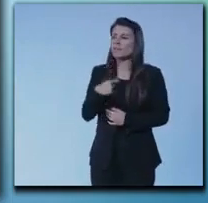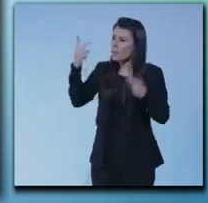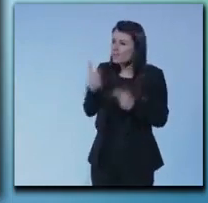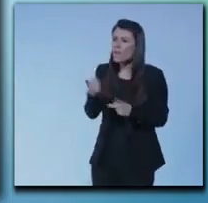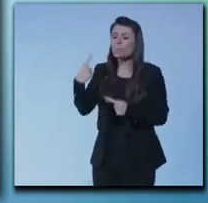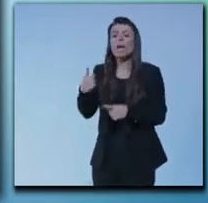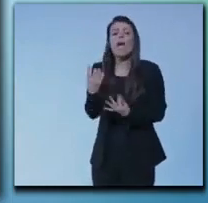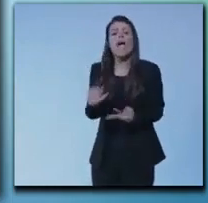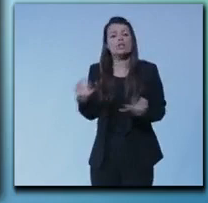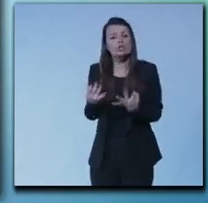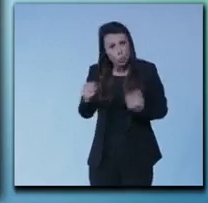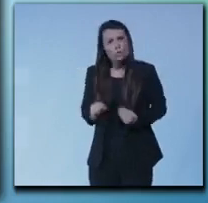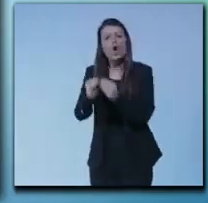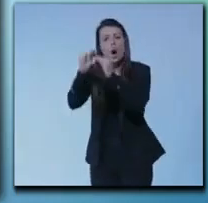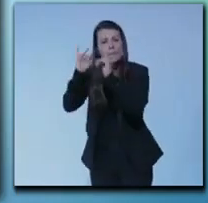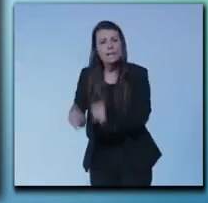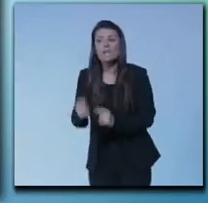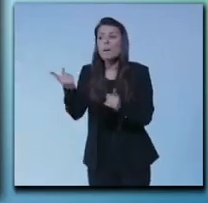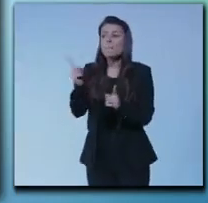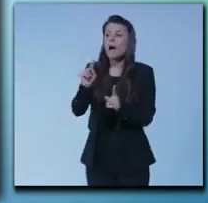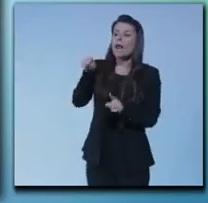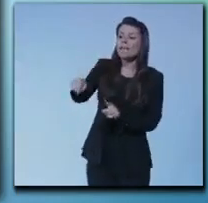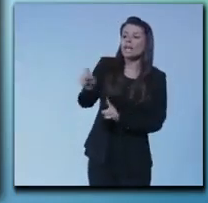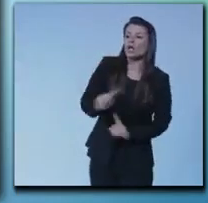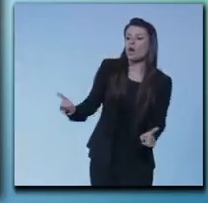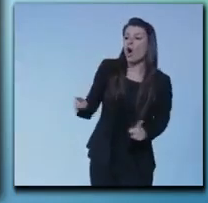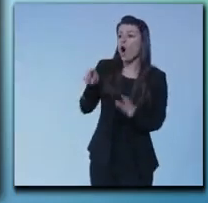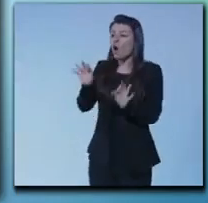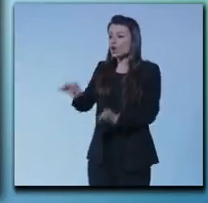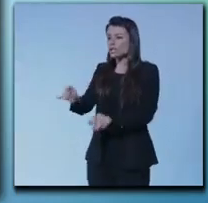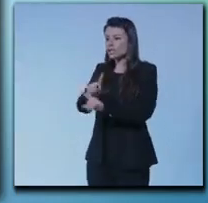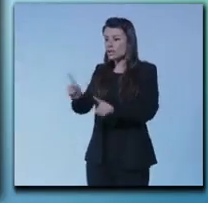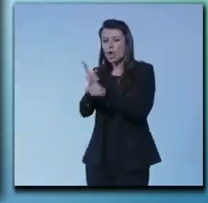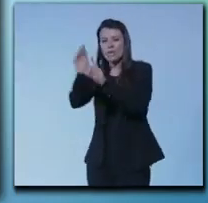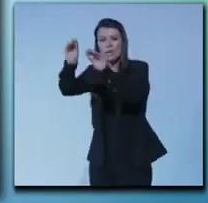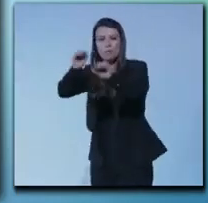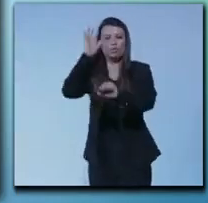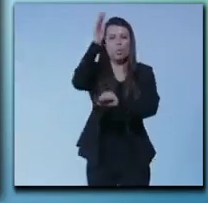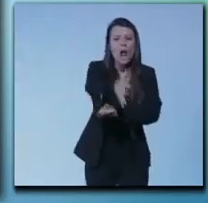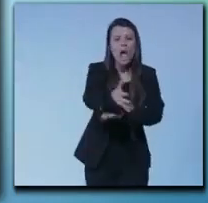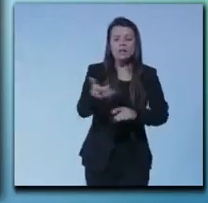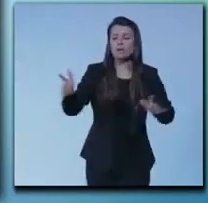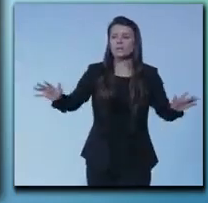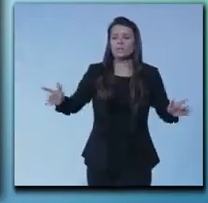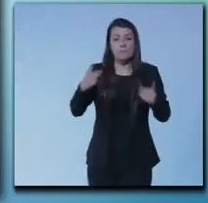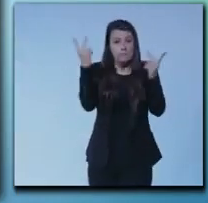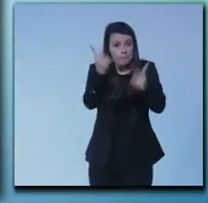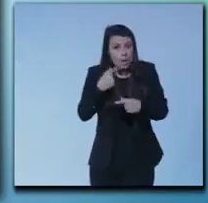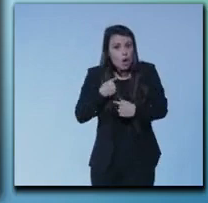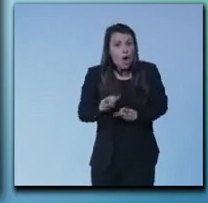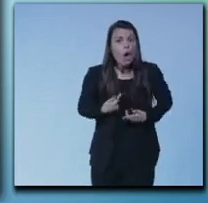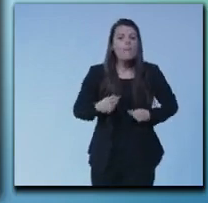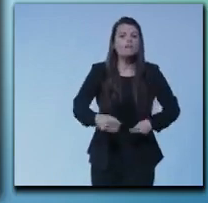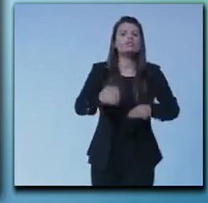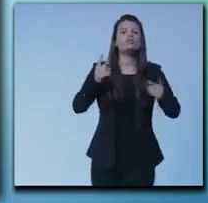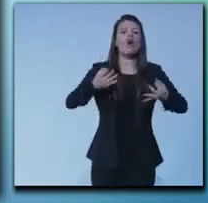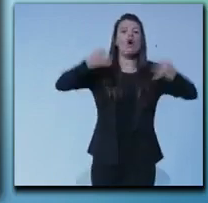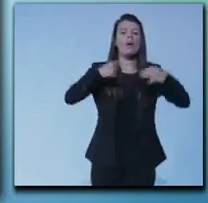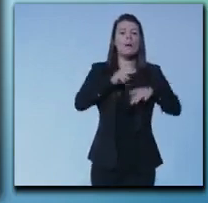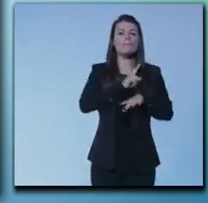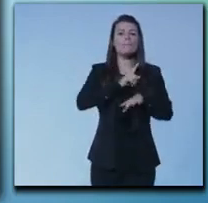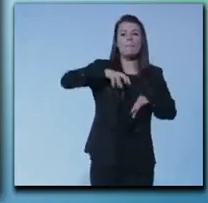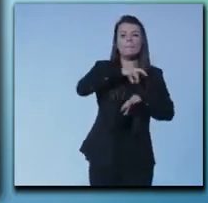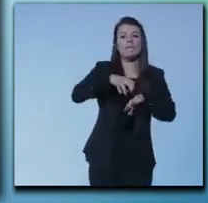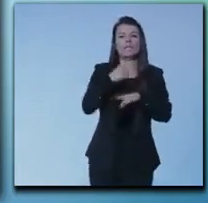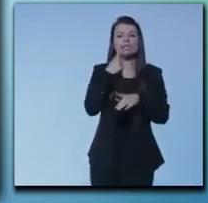quell'opera ma non lì non così facciamola da un'altra parte io intendo la mia missione di Ministro come un'operazione